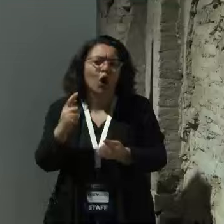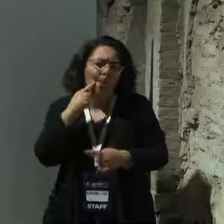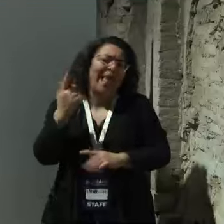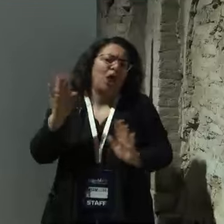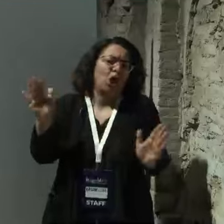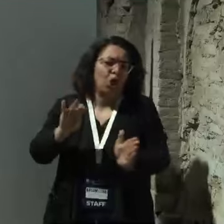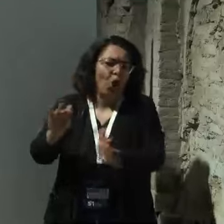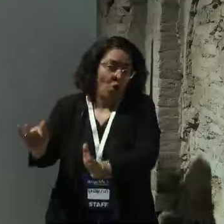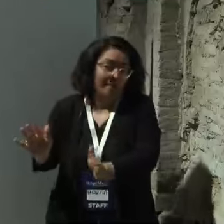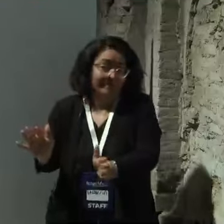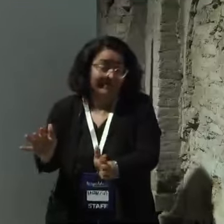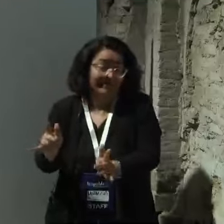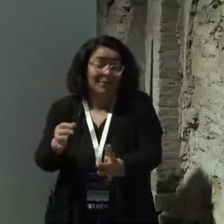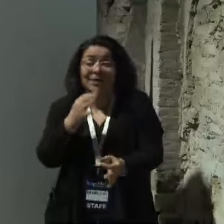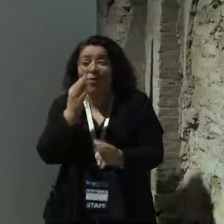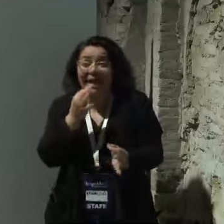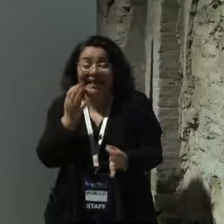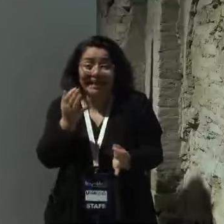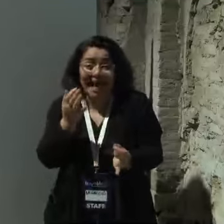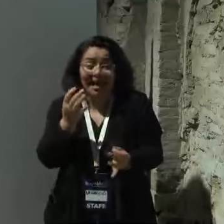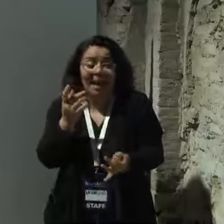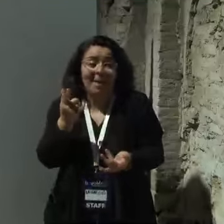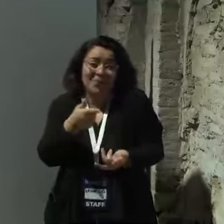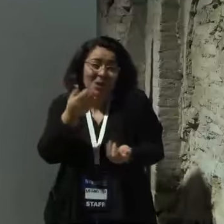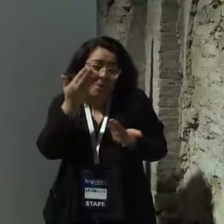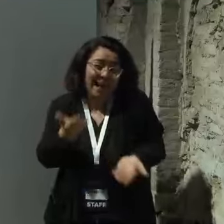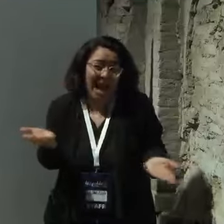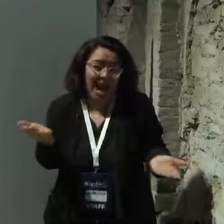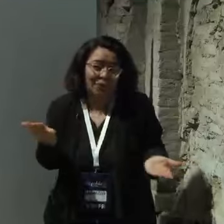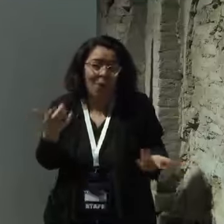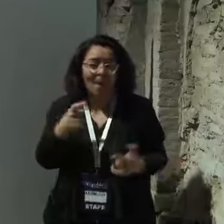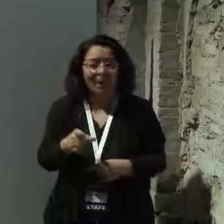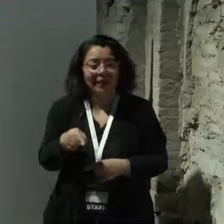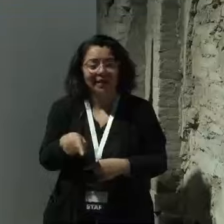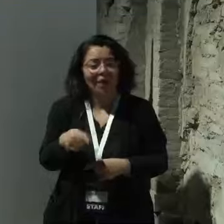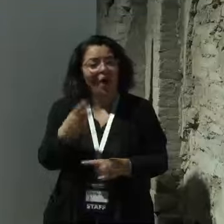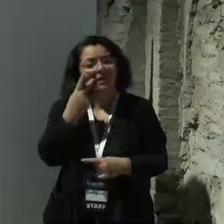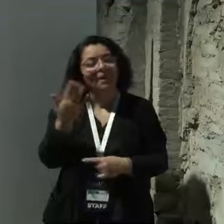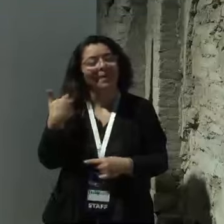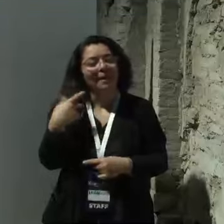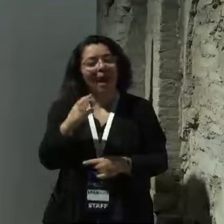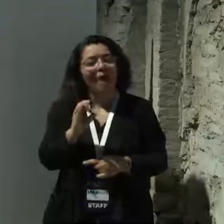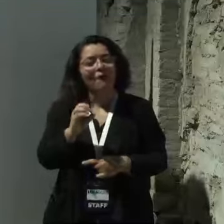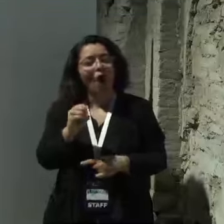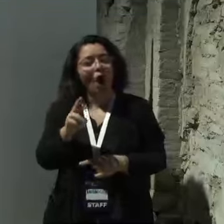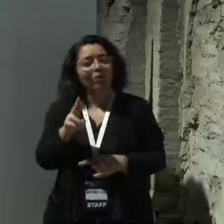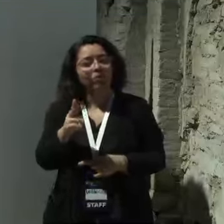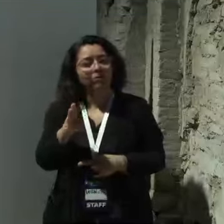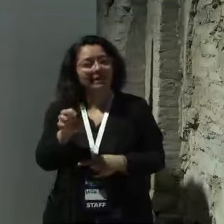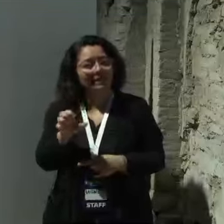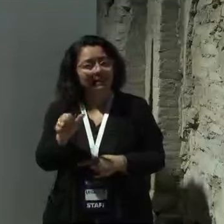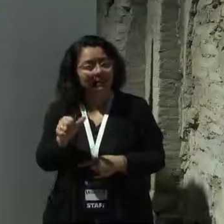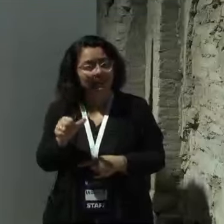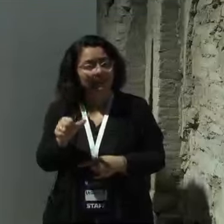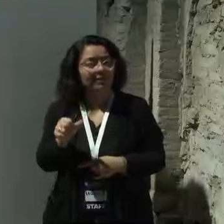nonostante la politica è un peccato è peccato perché abbiamo visto e lo ha dimostrato prima il professor Fortis che negli anni in cui negli